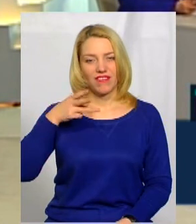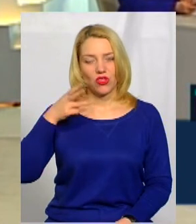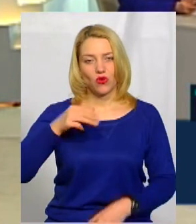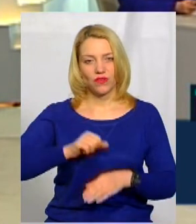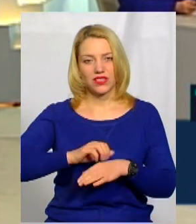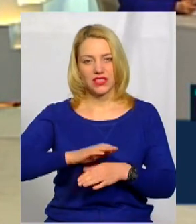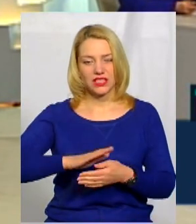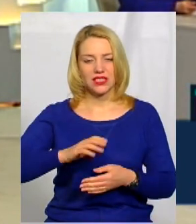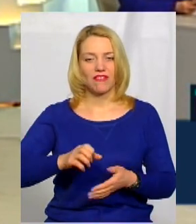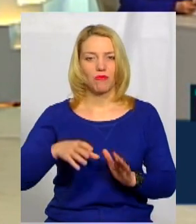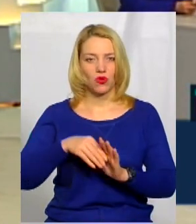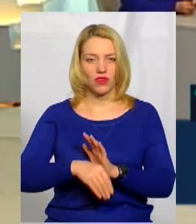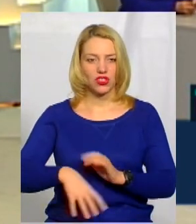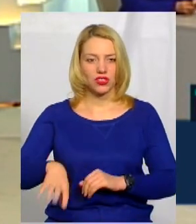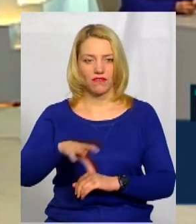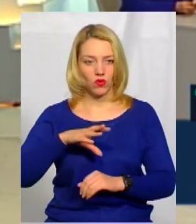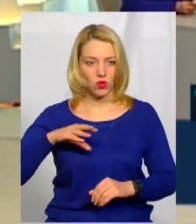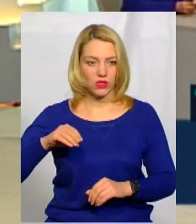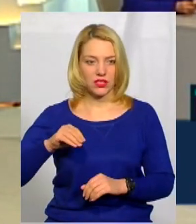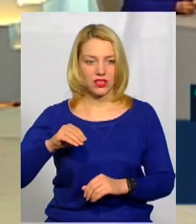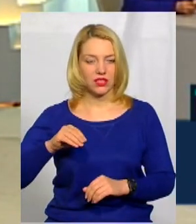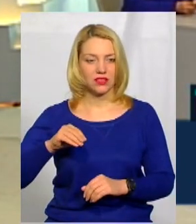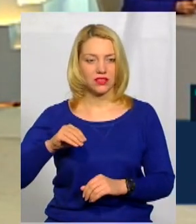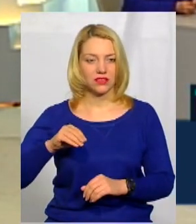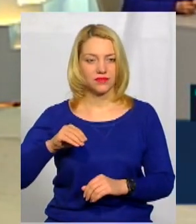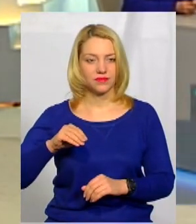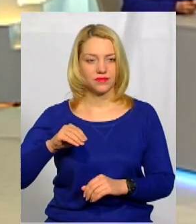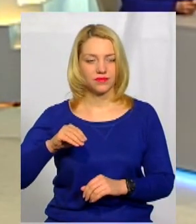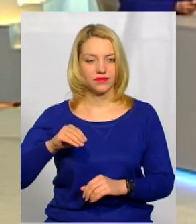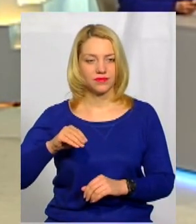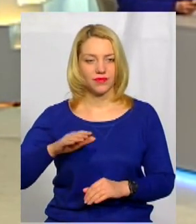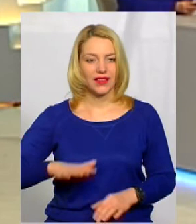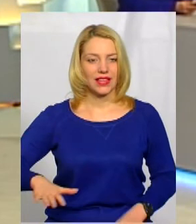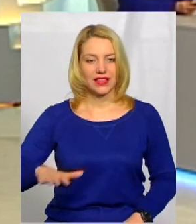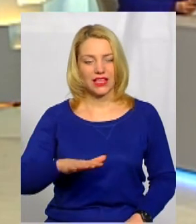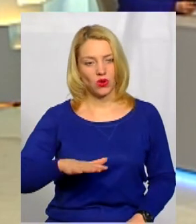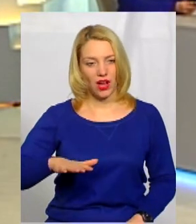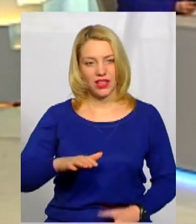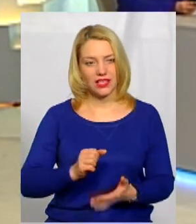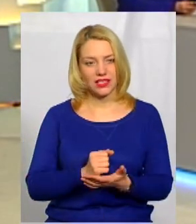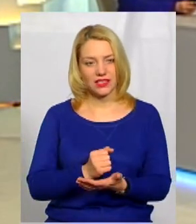Відеофіксація запроваджена в усіх територіальних